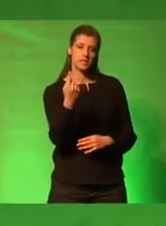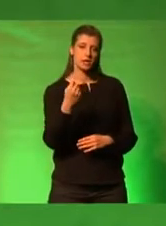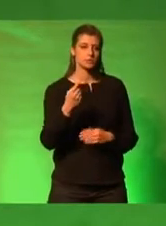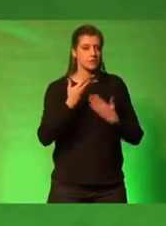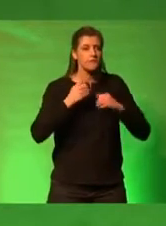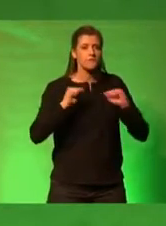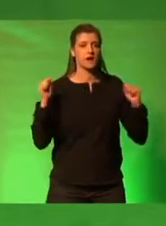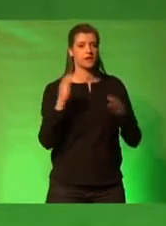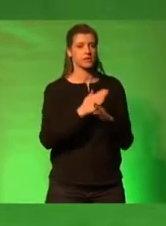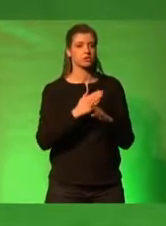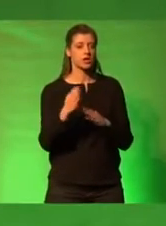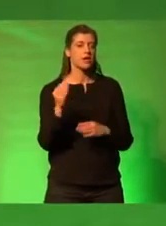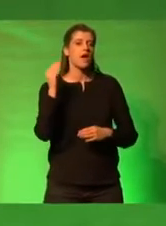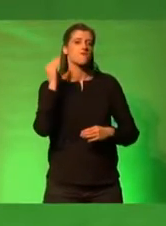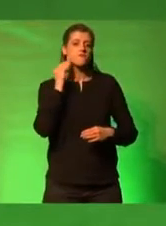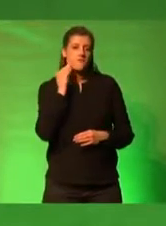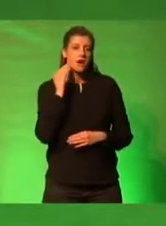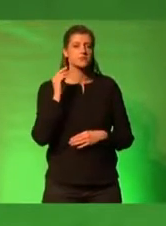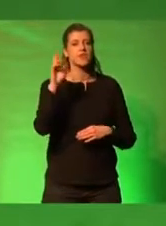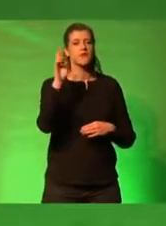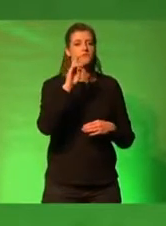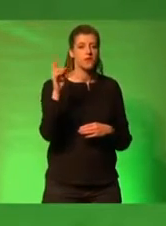und mit wem Sex gewollt ist.